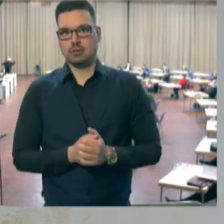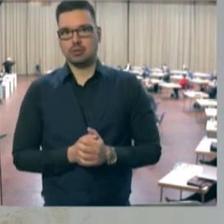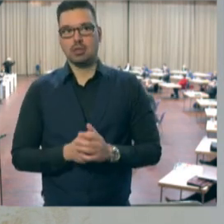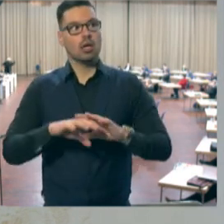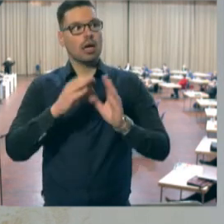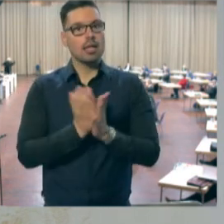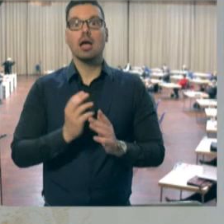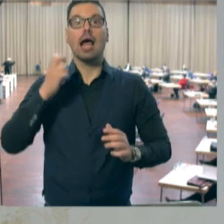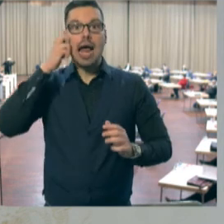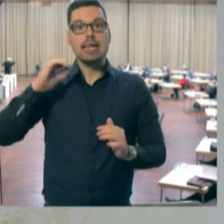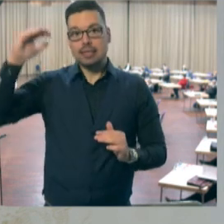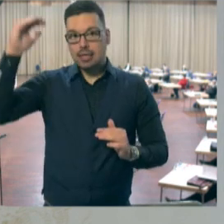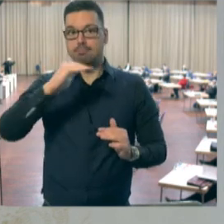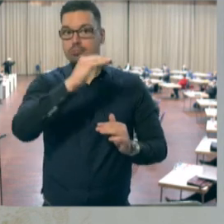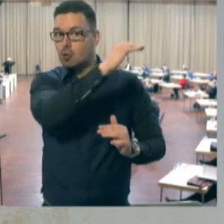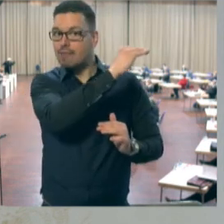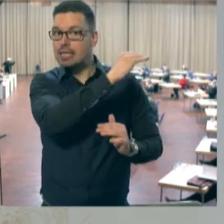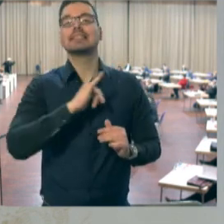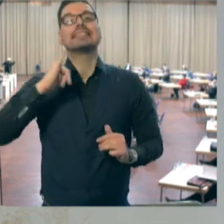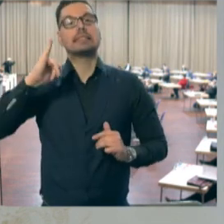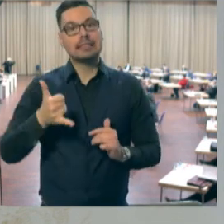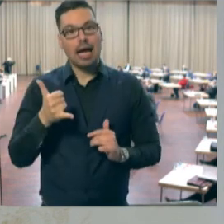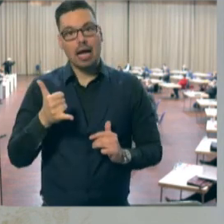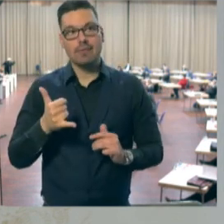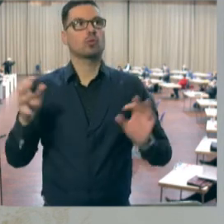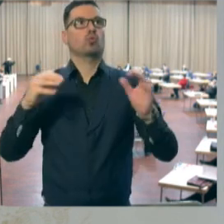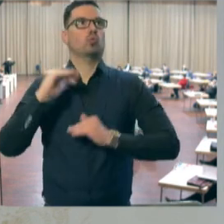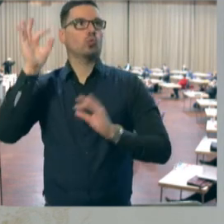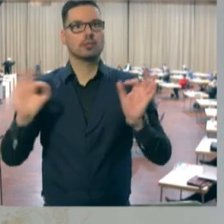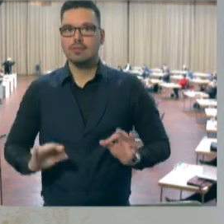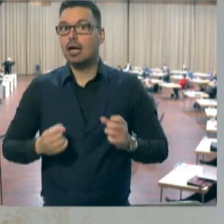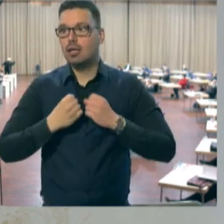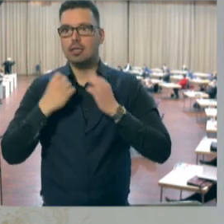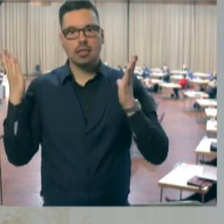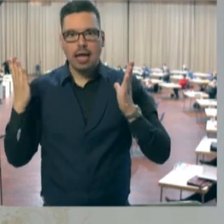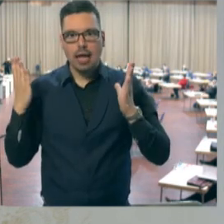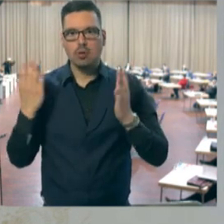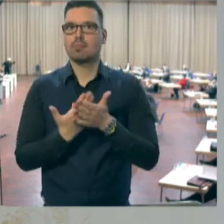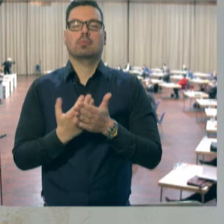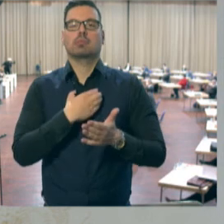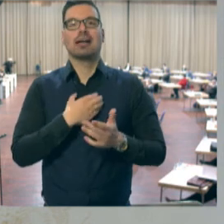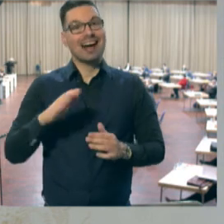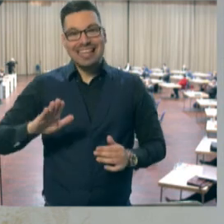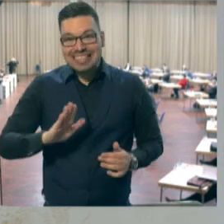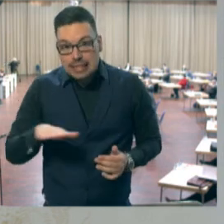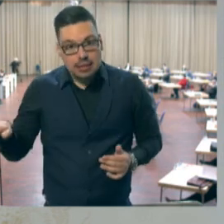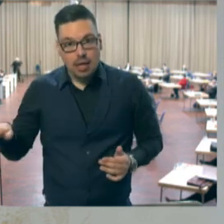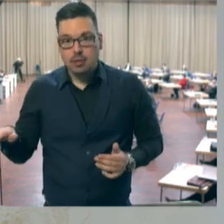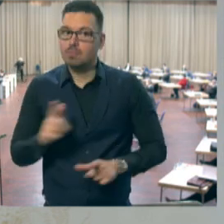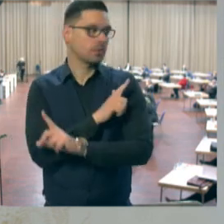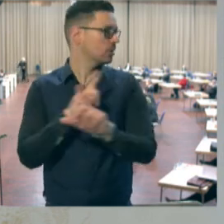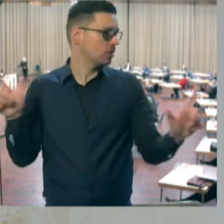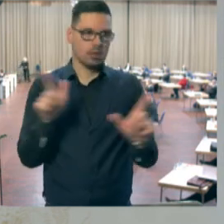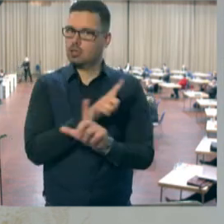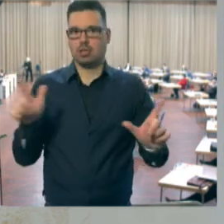Älteren durchgeimpft werden, um das Wort zu gebrauchen, weil sie eben großen Gefahren ausgesetzt sind, wenn sie erkrankt sind. Aber bei Kindern gibt es für mich